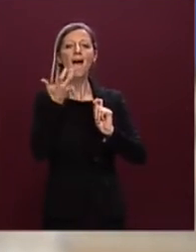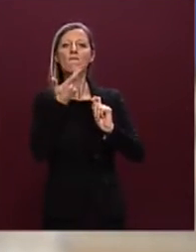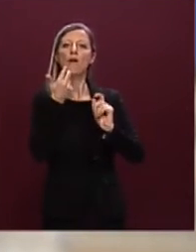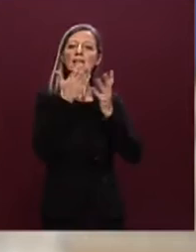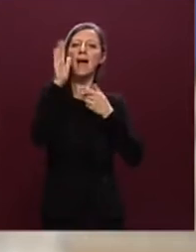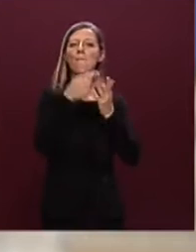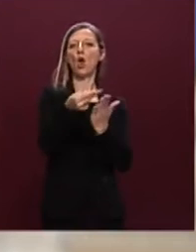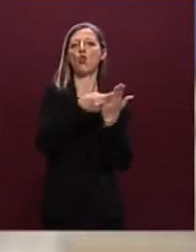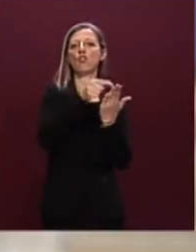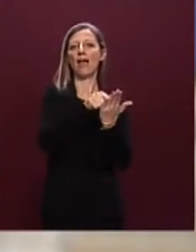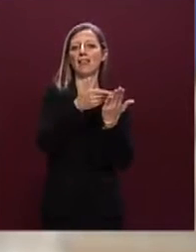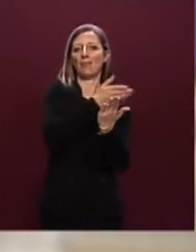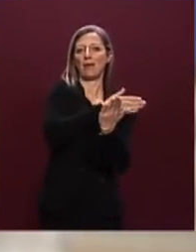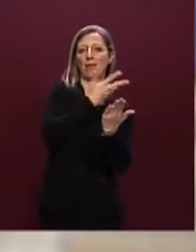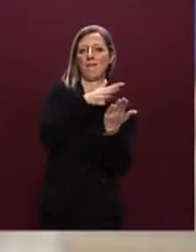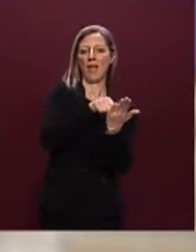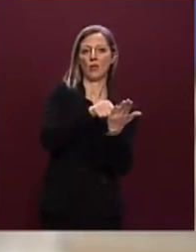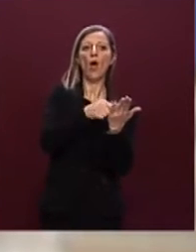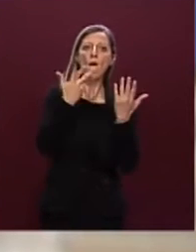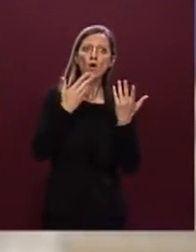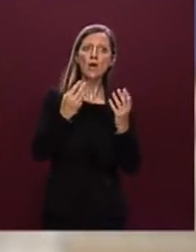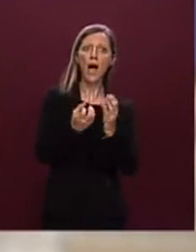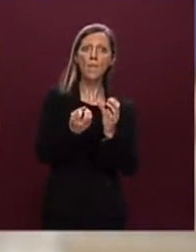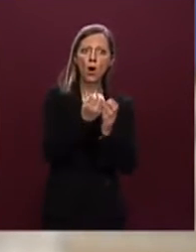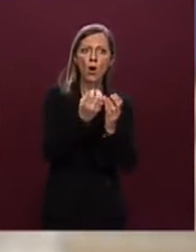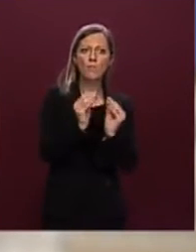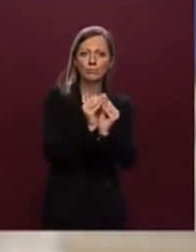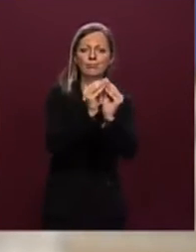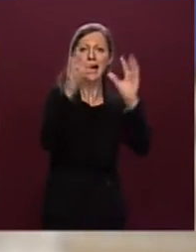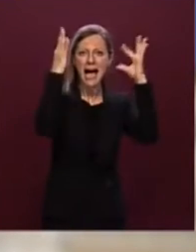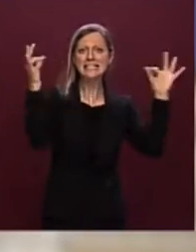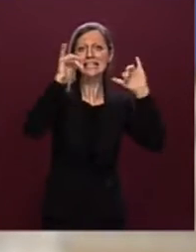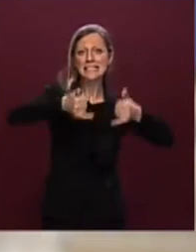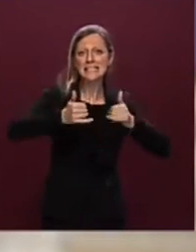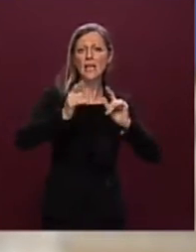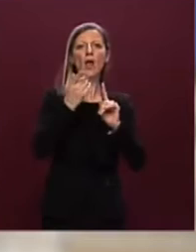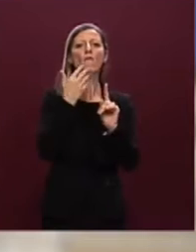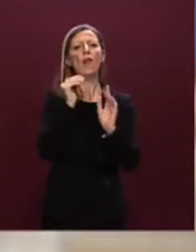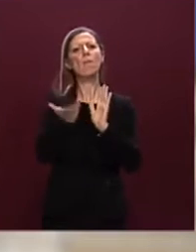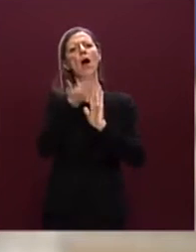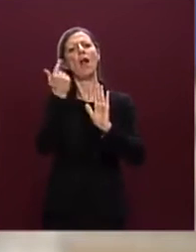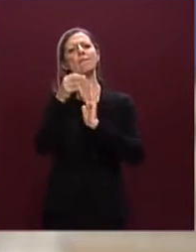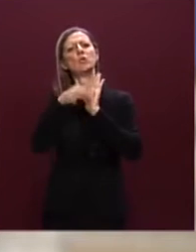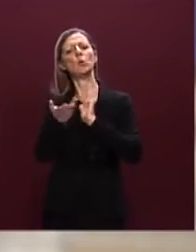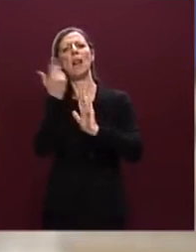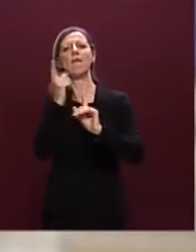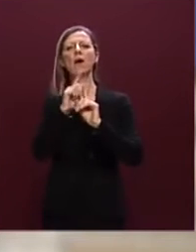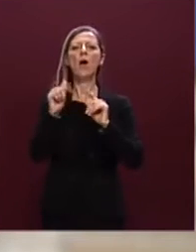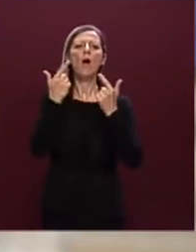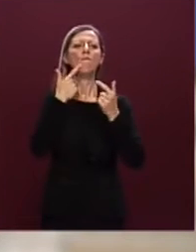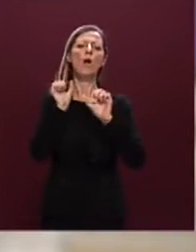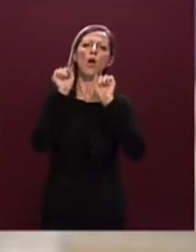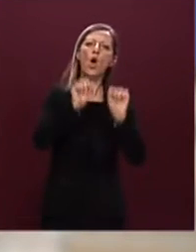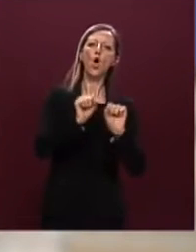i progetti di realizzare gli asili non con l'intento di togliere la misura e di voler andare contro la realizzazione